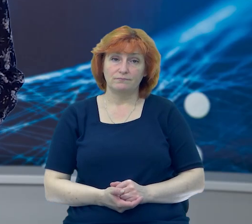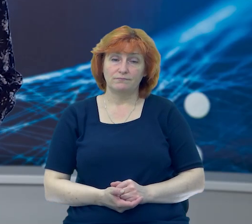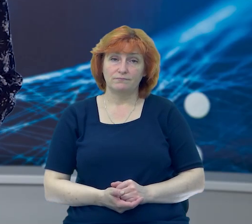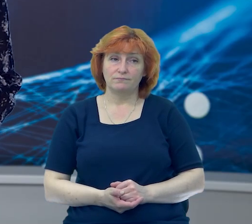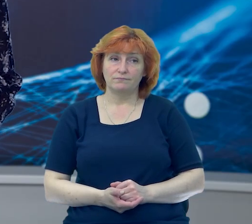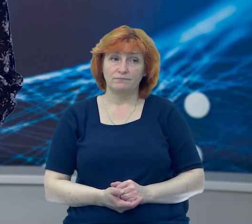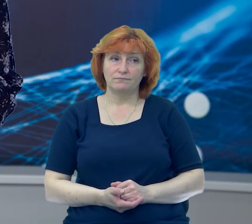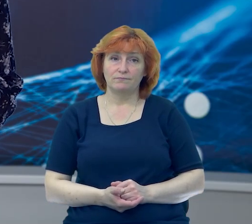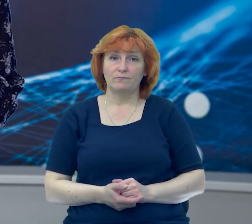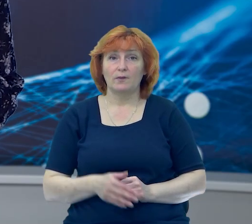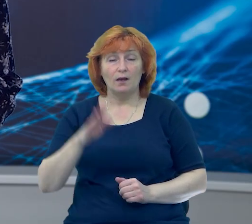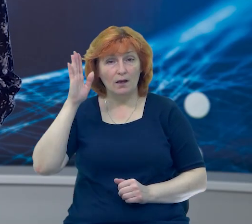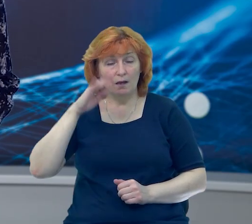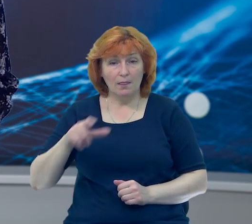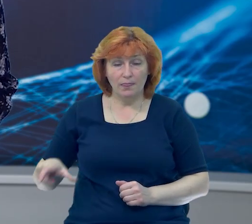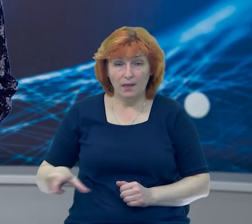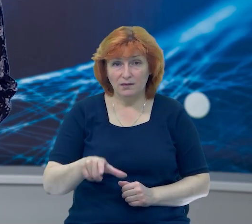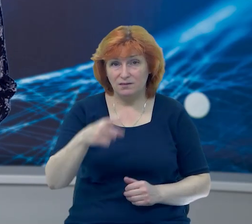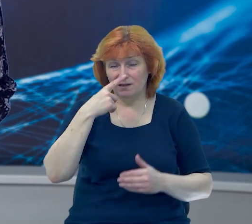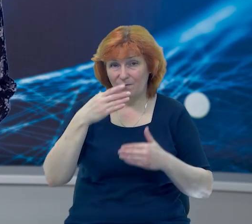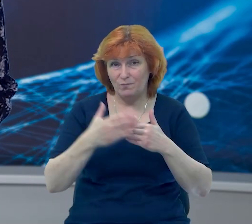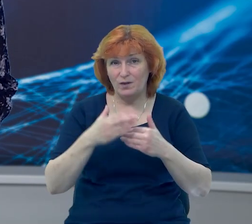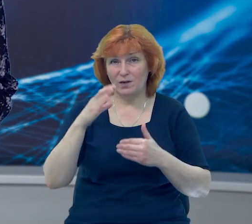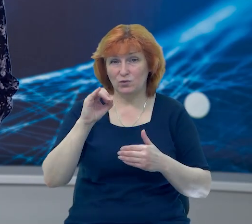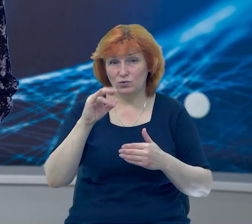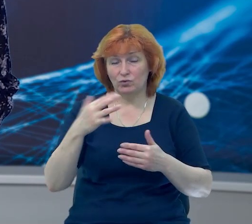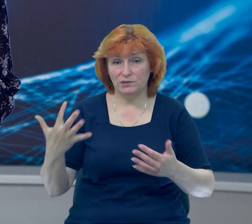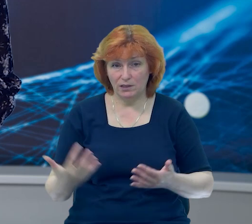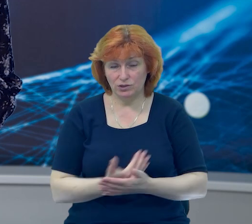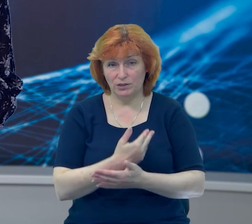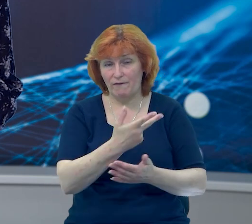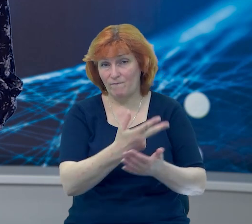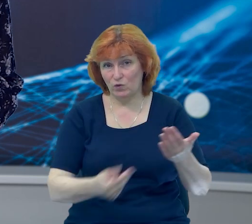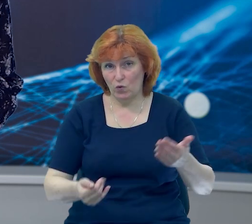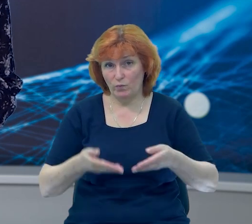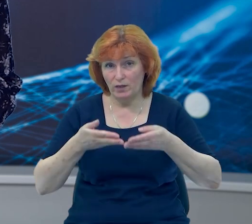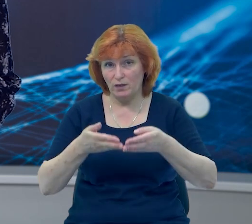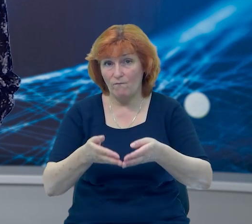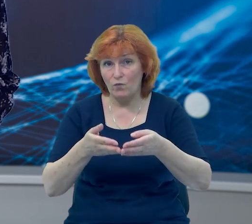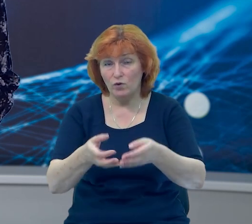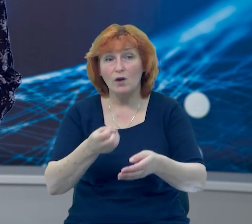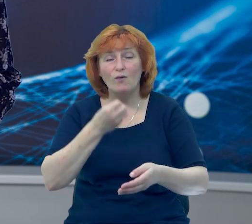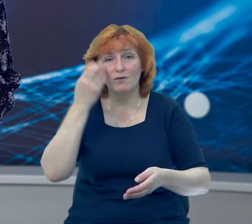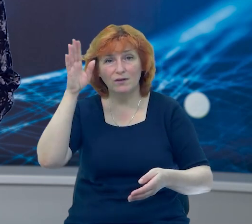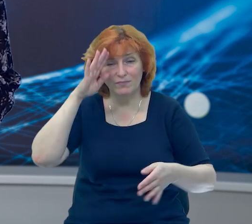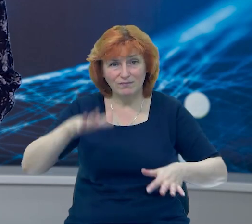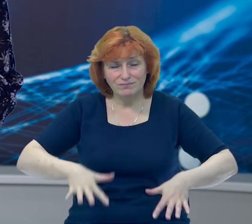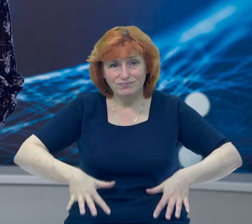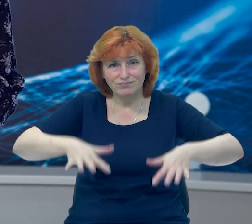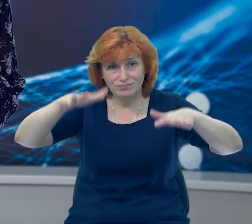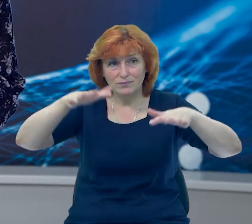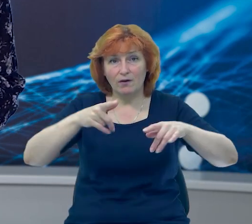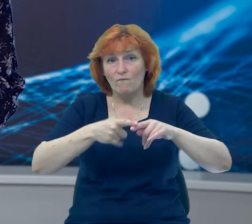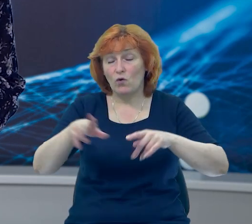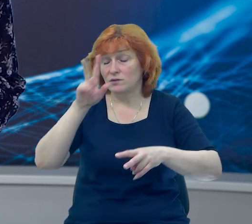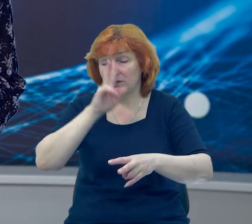В Десні під Сосницею знайшли втоплений човен рятувальників, яким під час повені перевозили людей. Човен зник